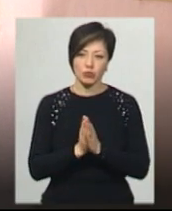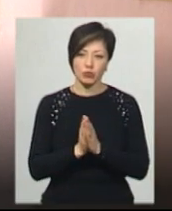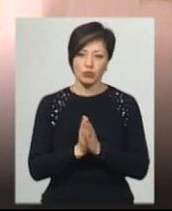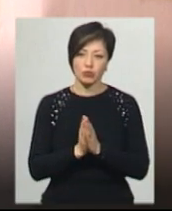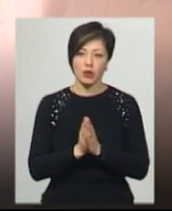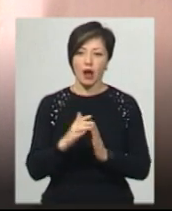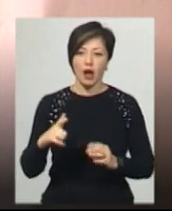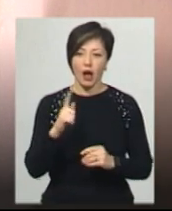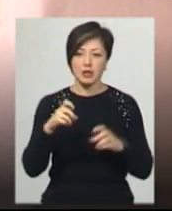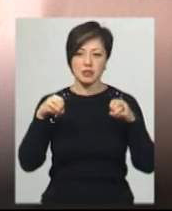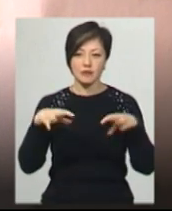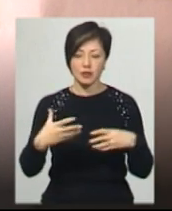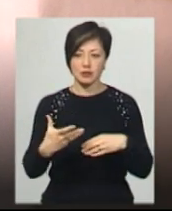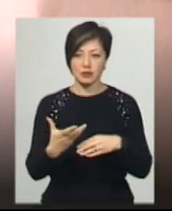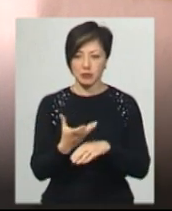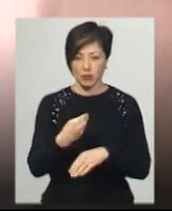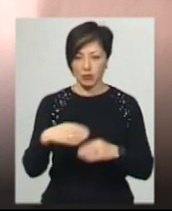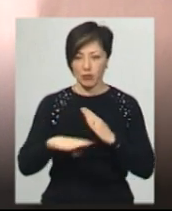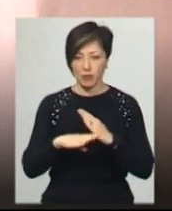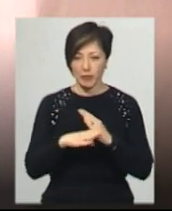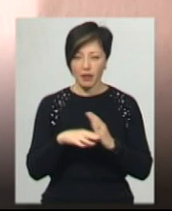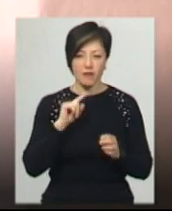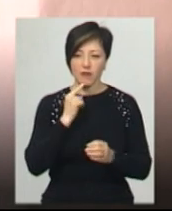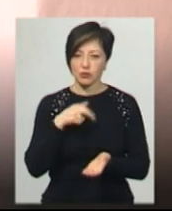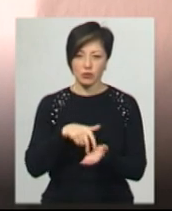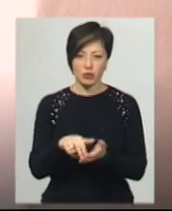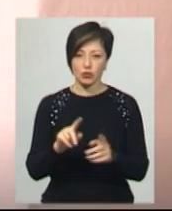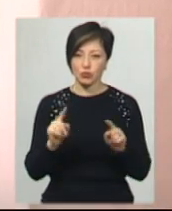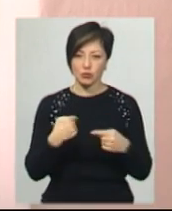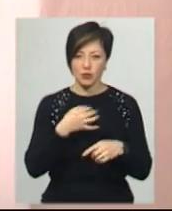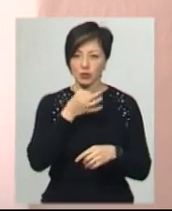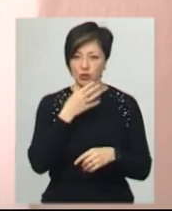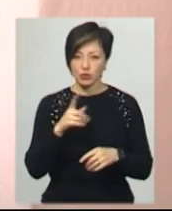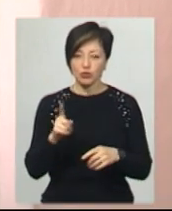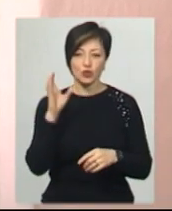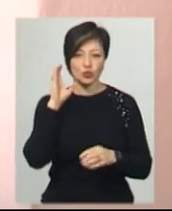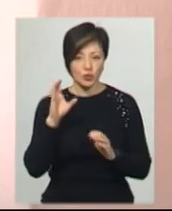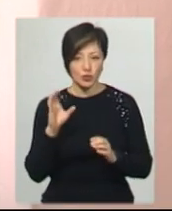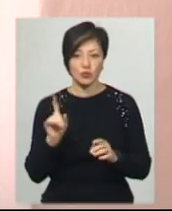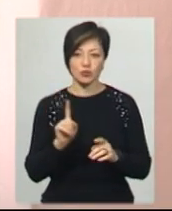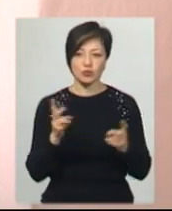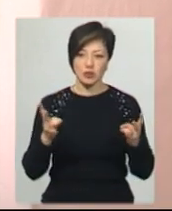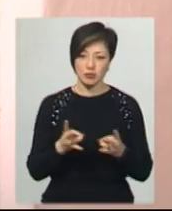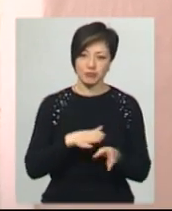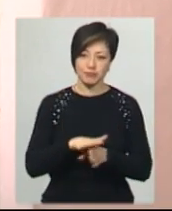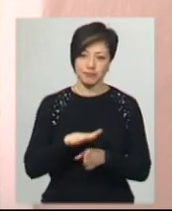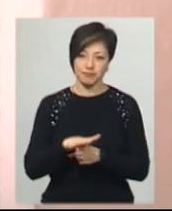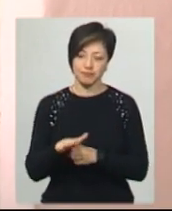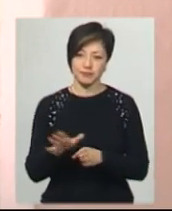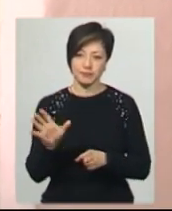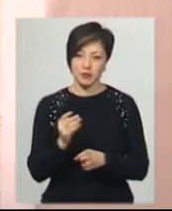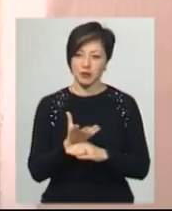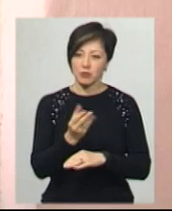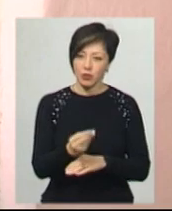з газ, за світло заплатила, бо мені дуже тяжко туди йти. Дуже мені подобається, що вони слухаються, як щось треба, все